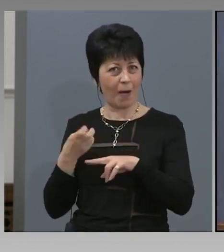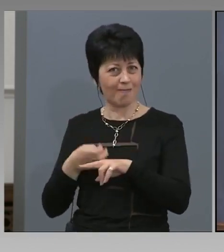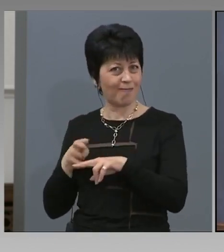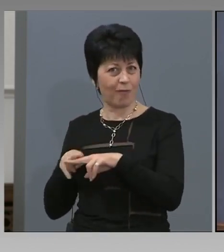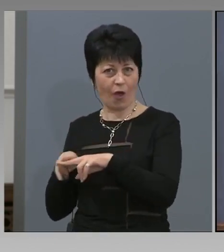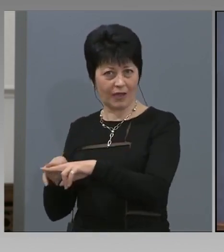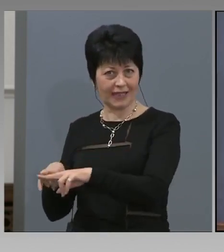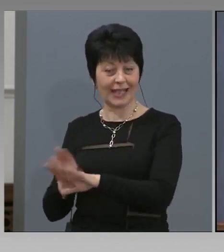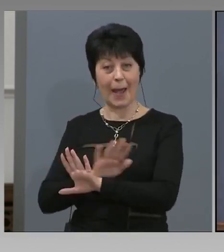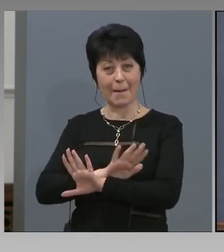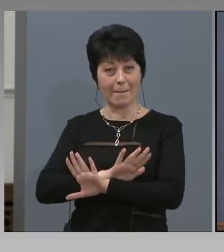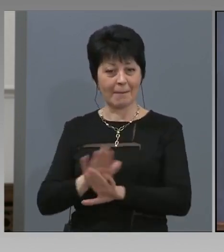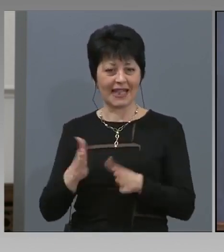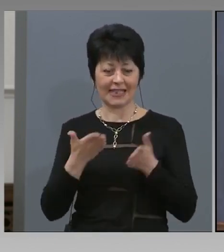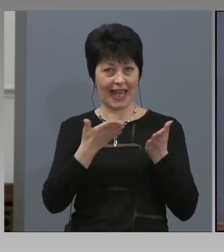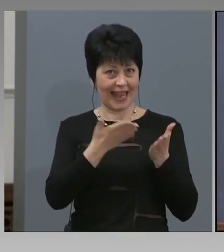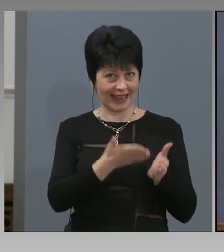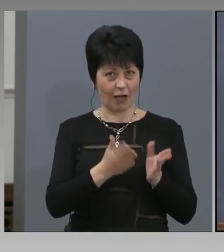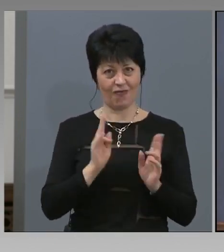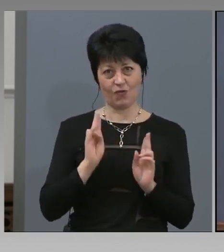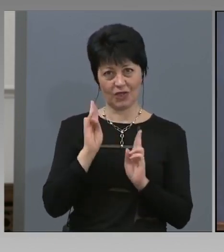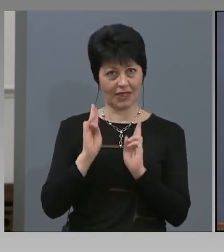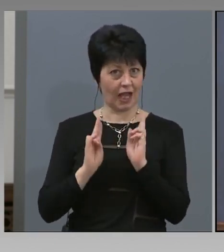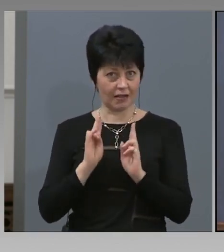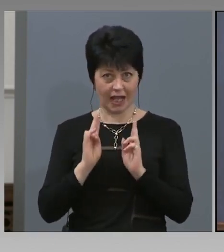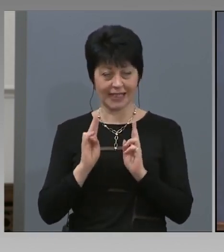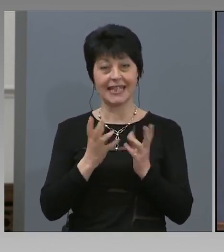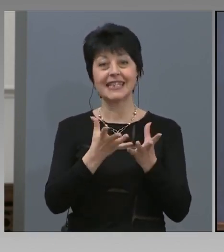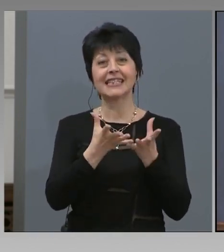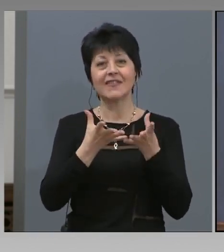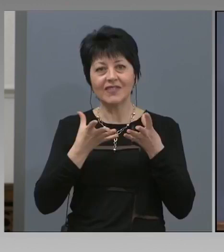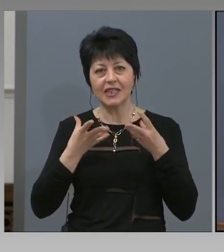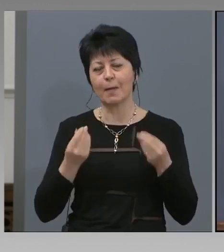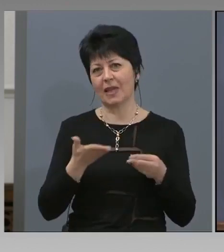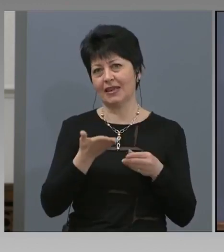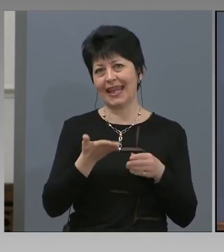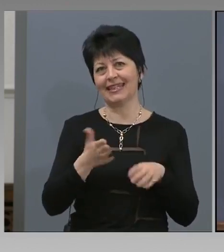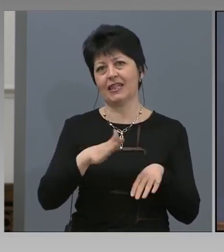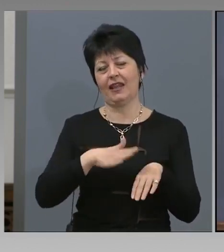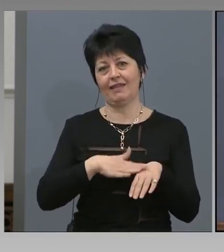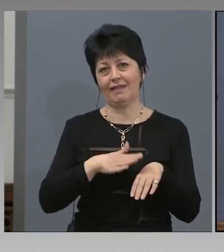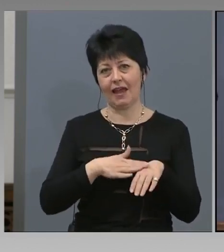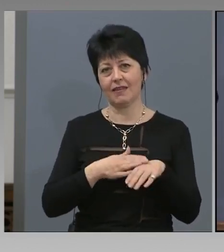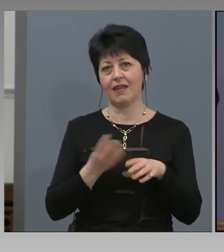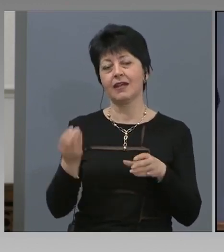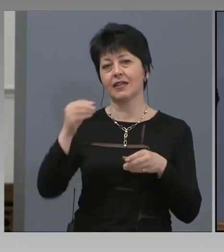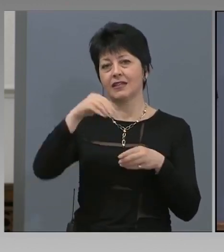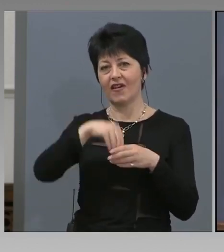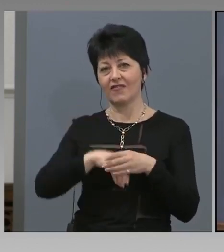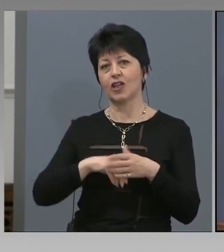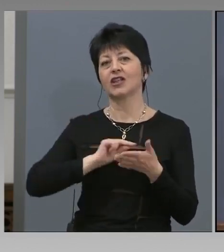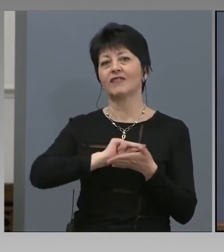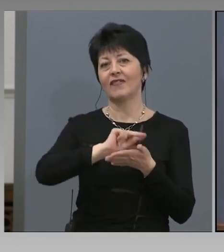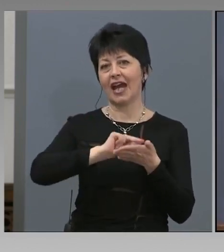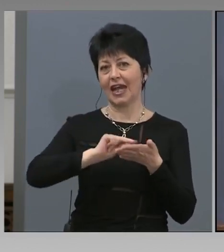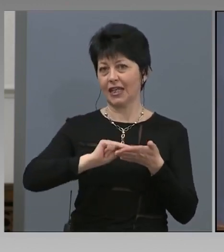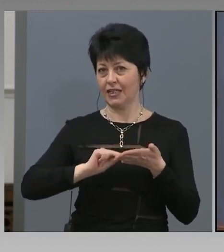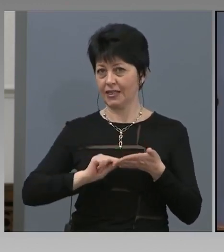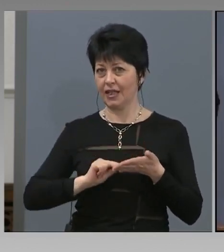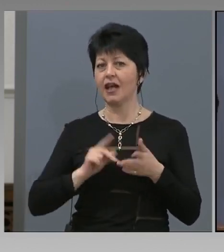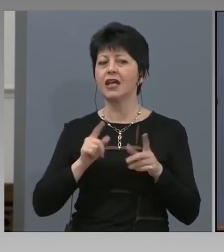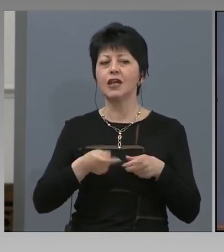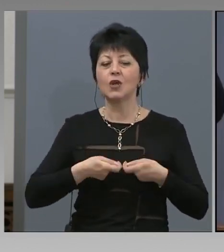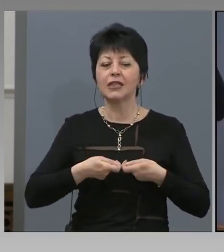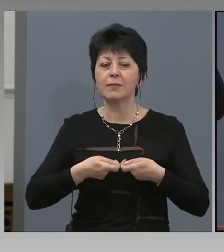съгласие, се взима неговите данни и се въвежда в регистра, който ние изпращаме като бързо съобщение, и това е